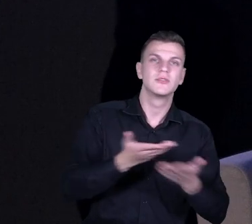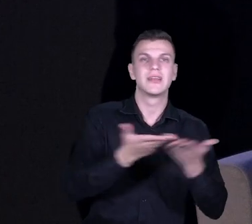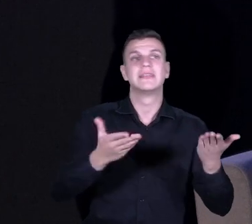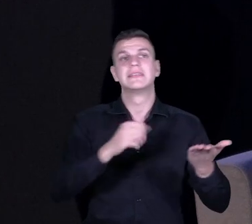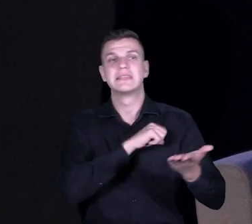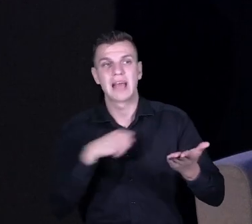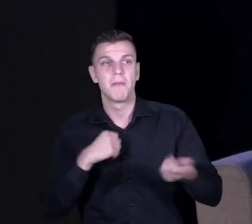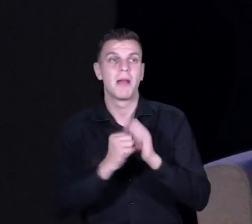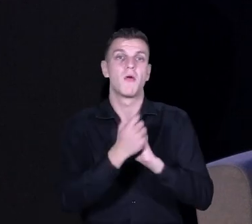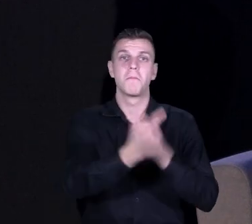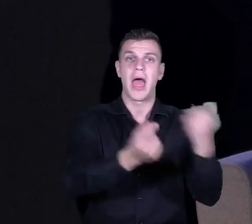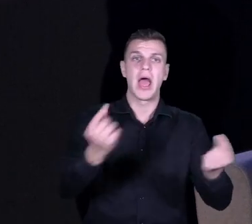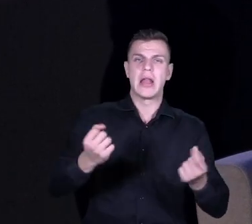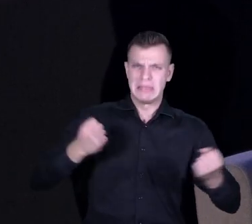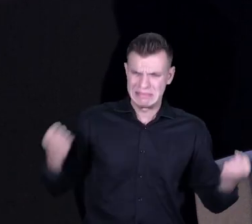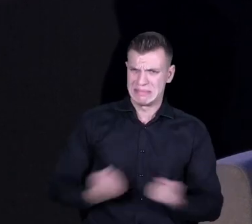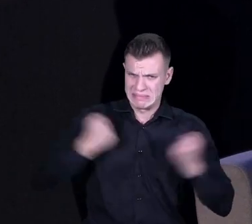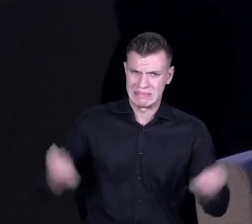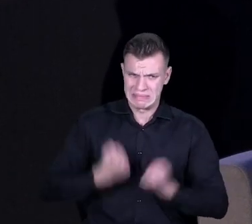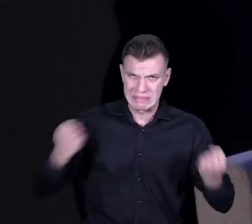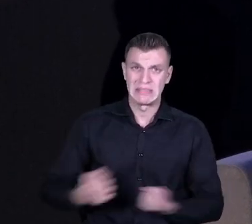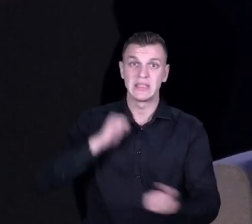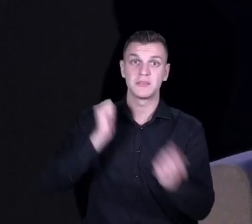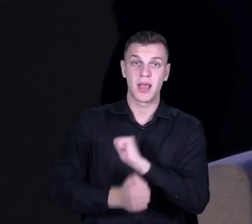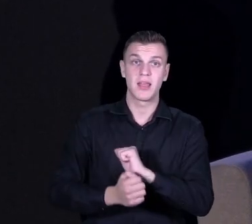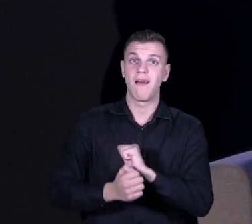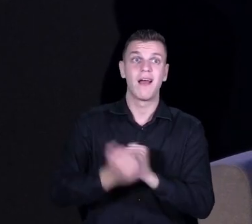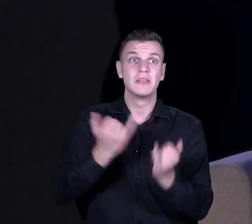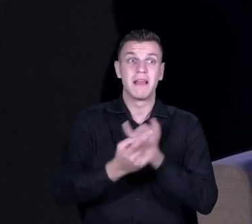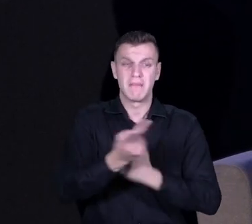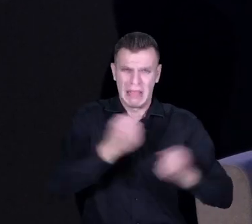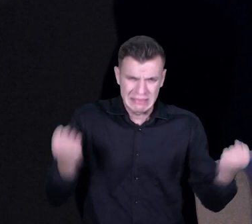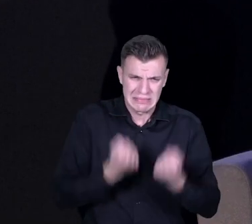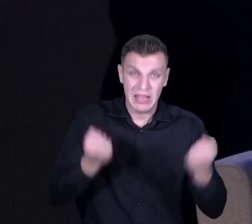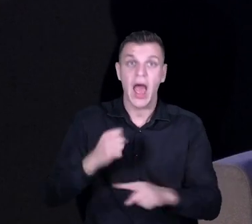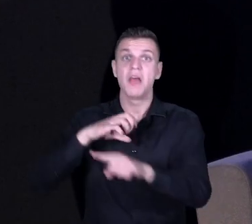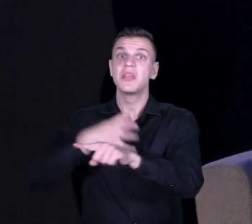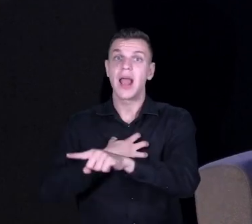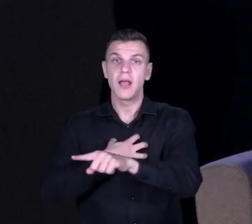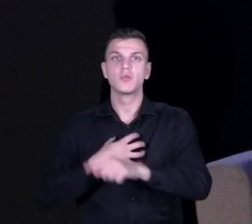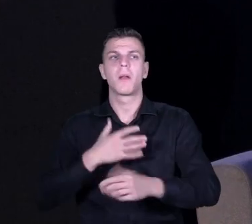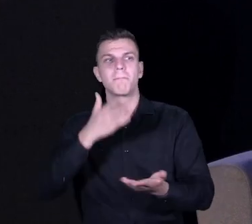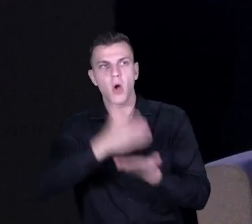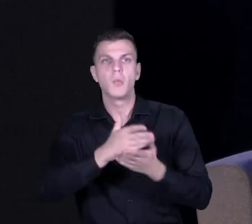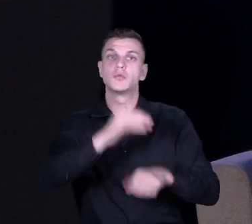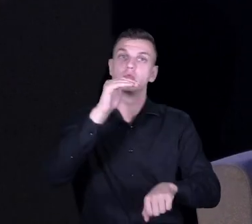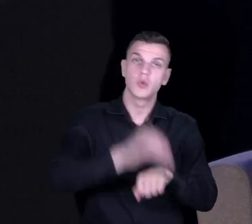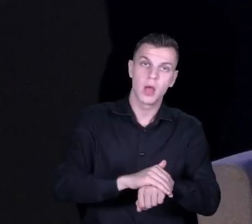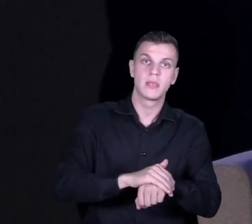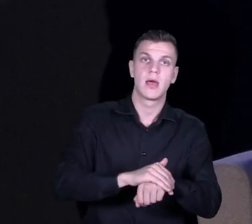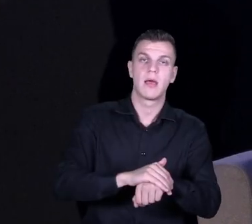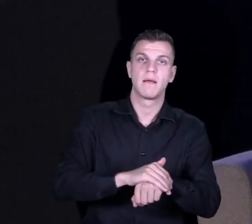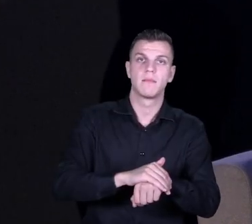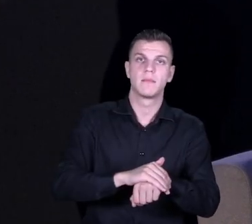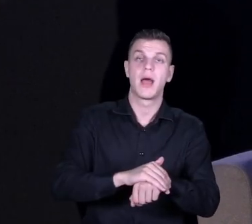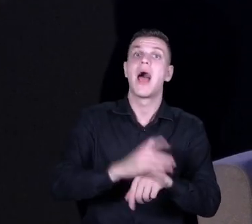niewielkich grupach próbują coś zmienić, ale jeżeli oni nie zostaną wsparci przez dyrektora, przez jego świadomą decyzję i świadomy udział nieraz, polegający